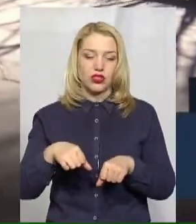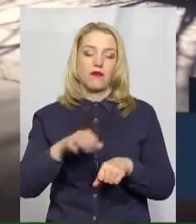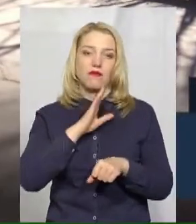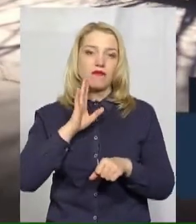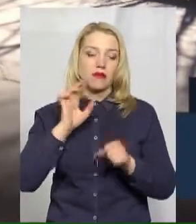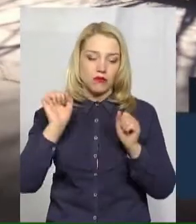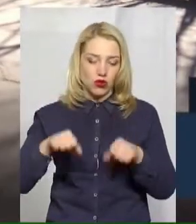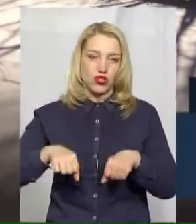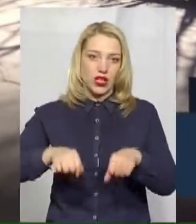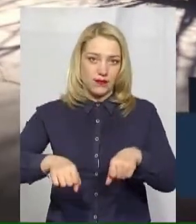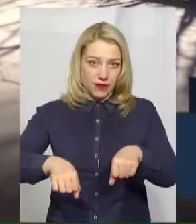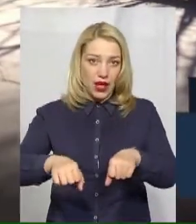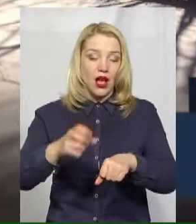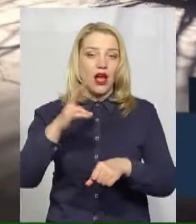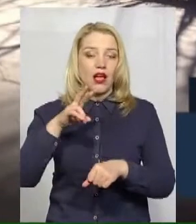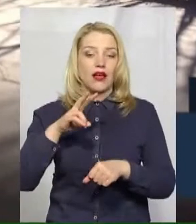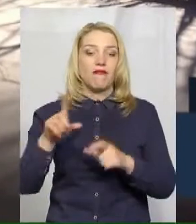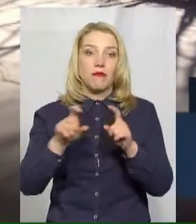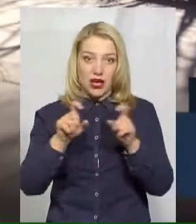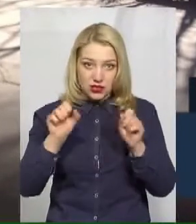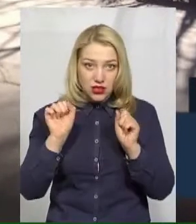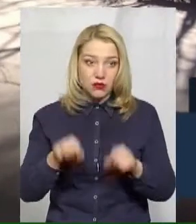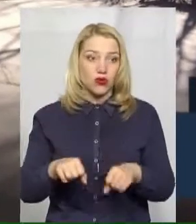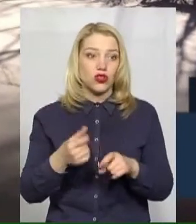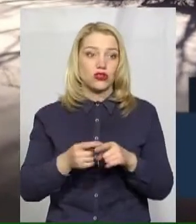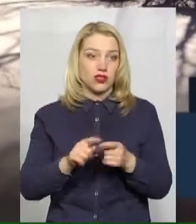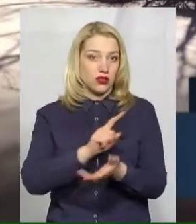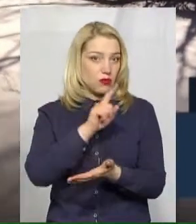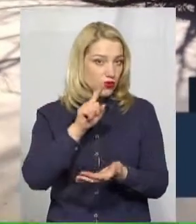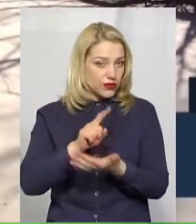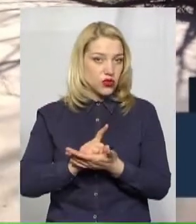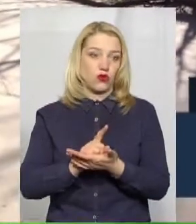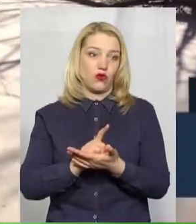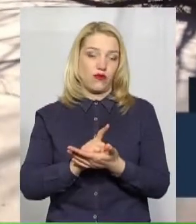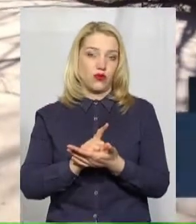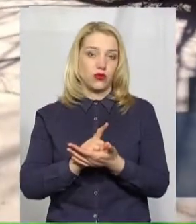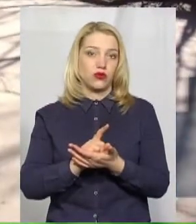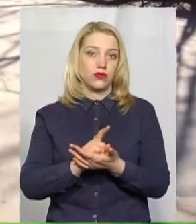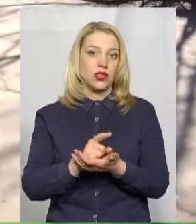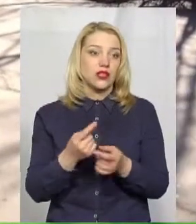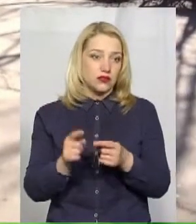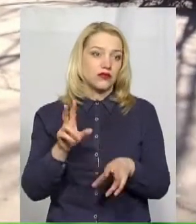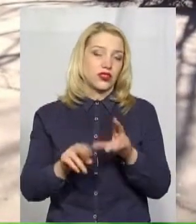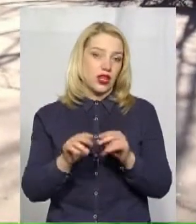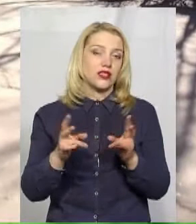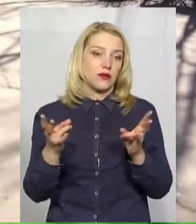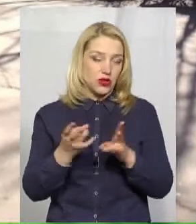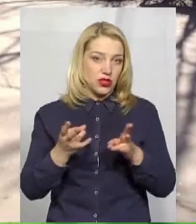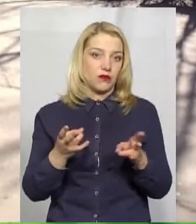прогулятися, так само ми маємо право ходити в магазин, тому що це є нагальні потреби, які обов'язково треба, це має бути.